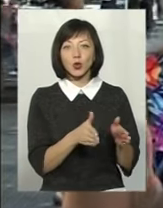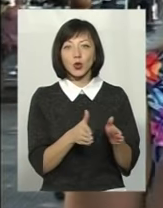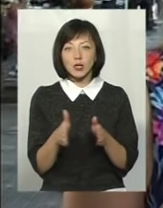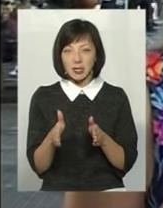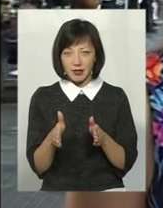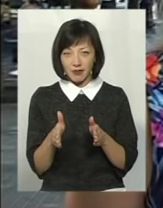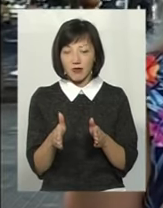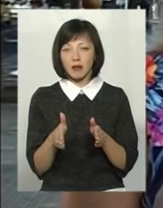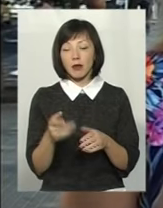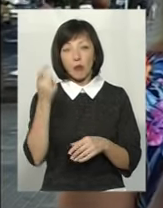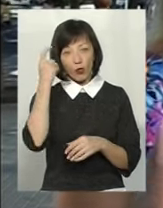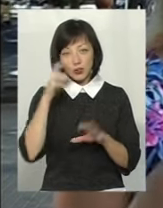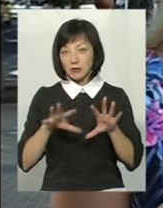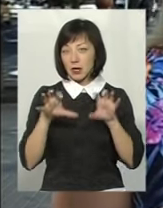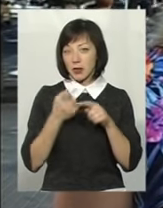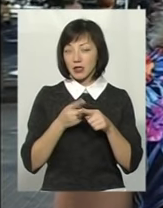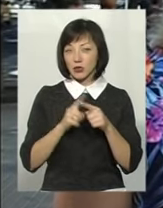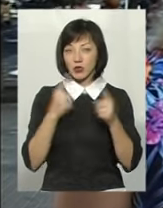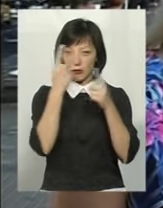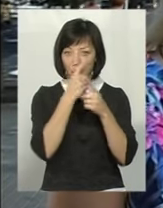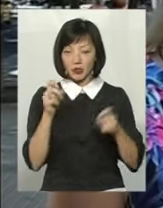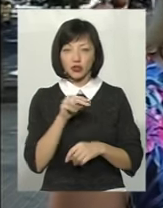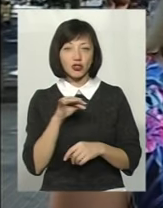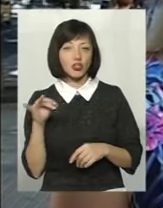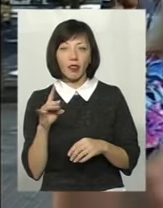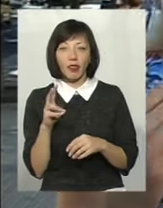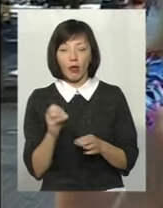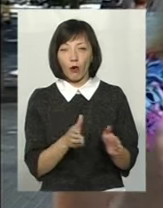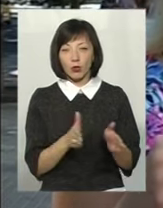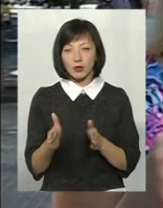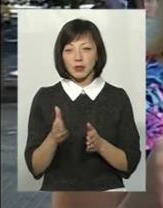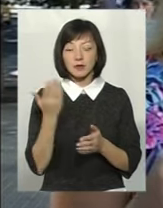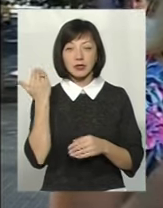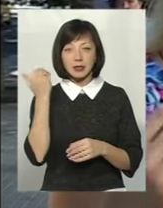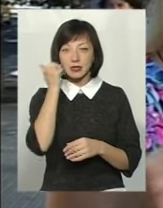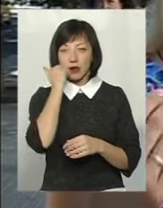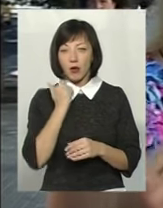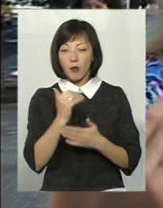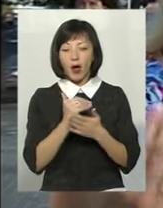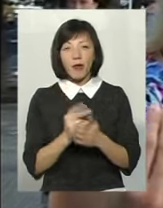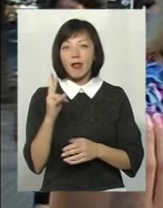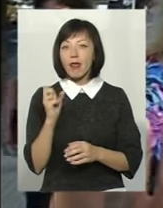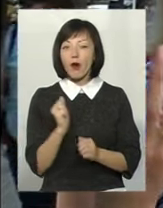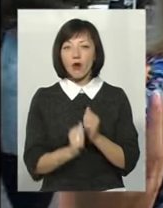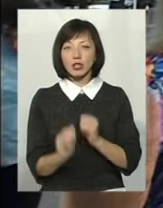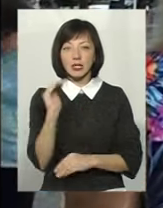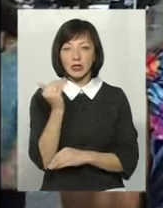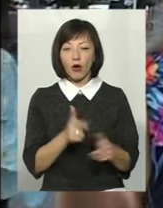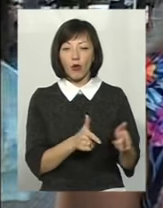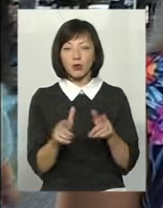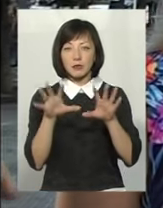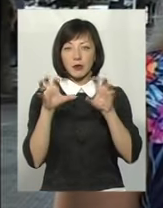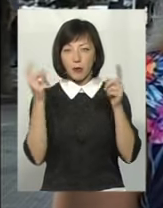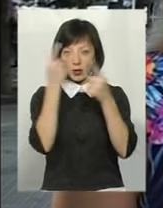Ну, готовий мозок сприймати цю інформацію чи не готовий? Спостерігало, що за старої програми не кожна дитина готова була сприймати ту